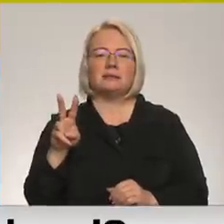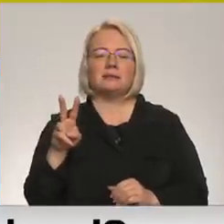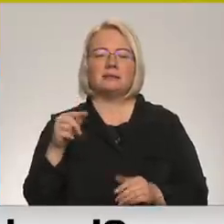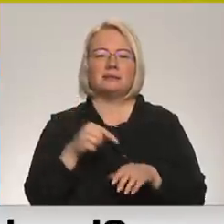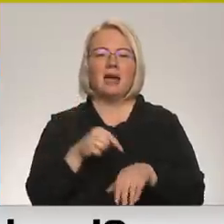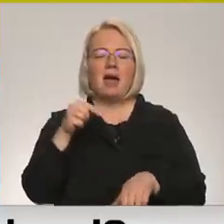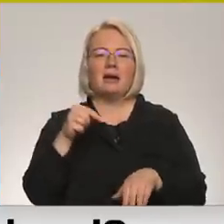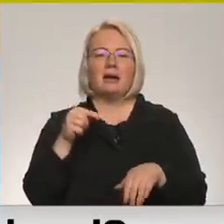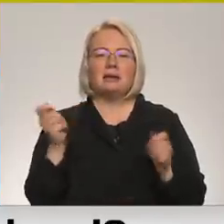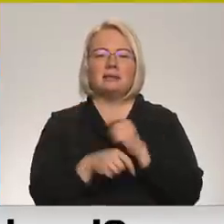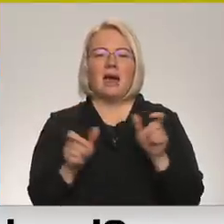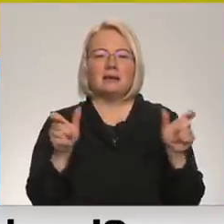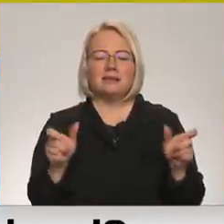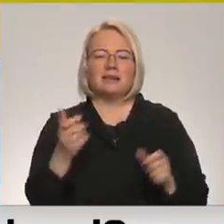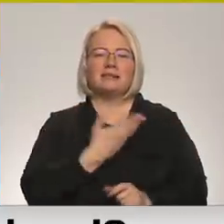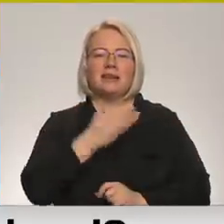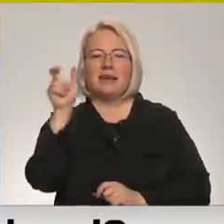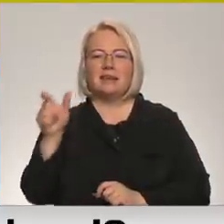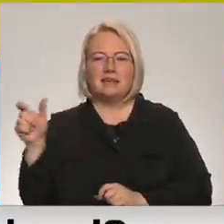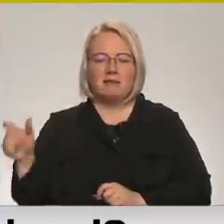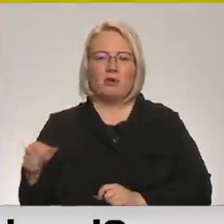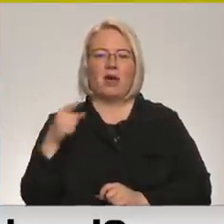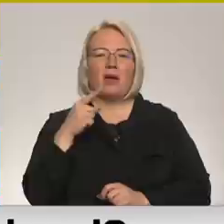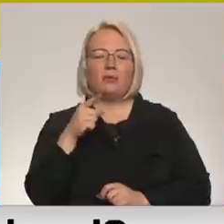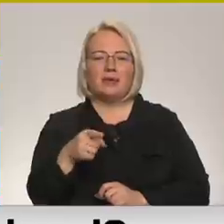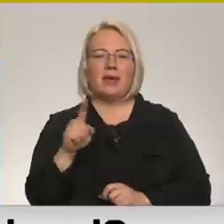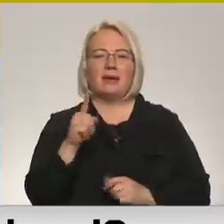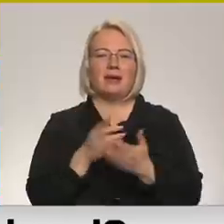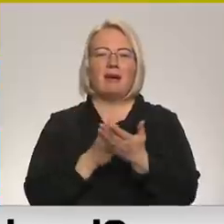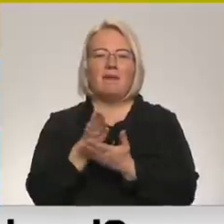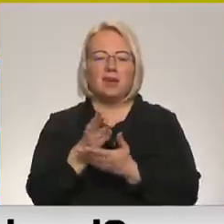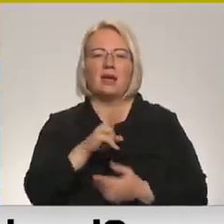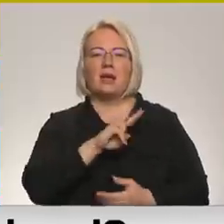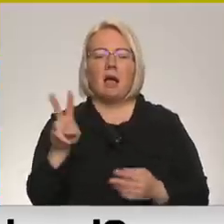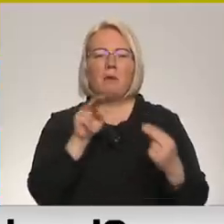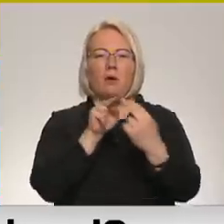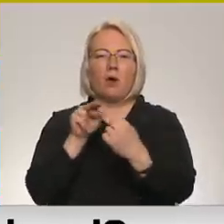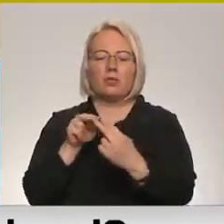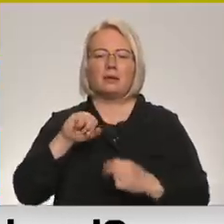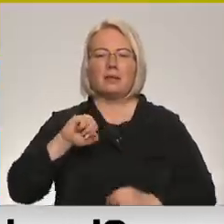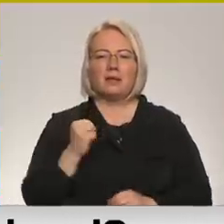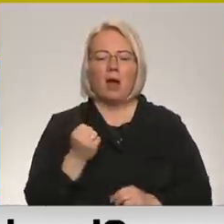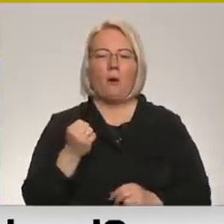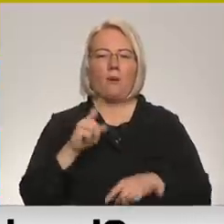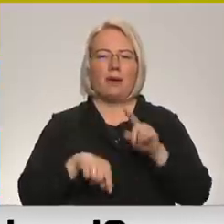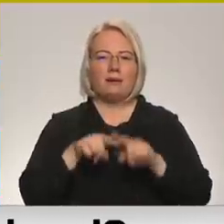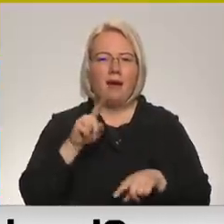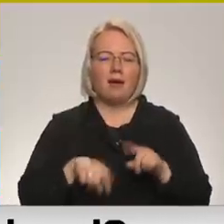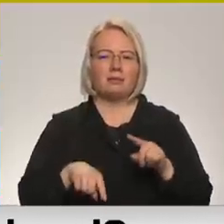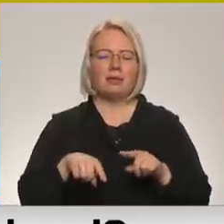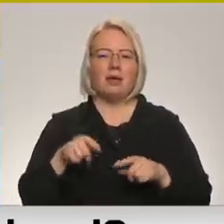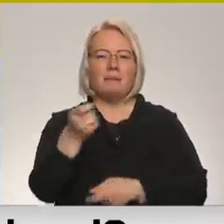Krievijas iedzīvotāji, tie ir starptautiskotie, un tie ir tie, kas faktiski arī vēršās. Kam ir tie kontakti, radi draugi, biznespartneri un